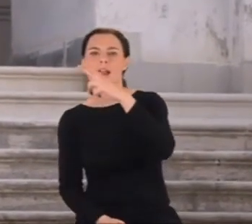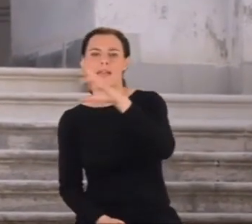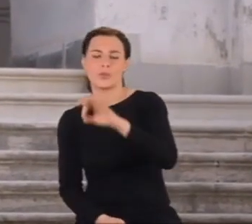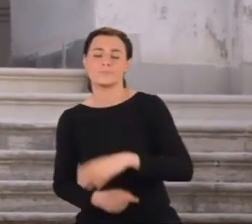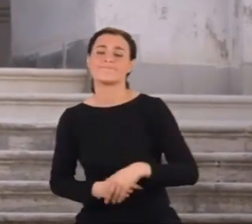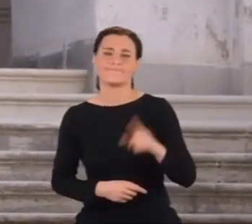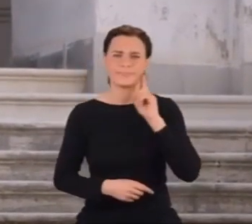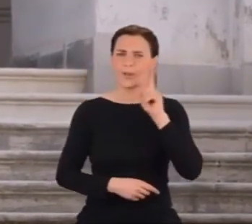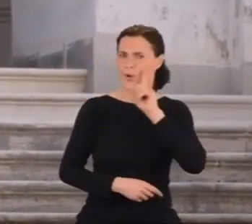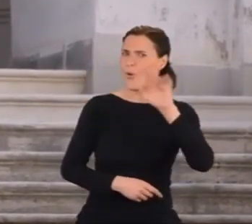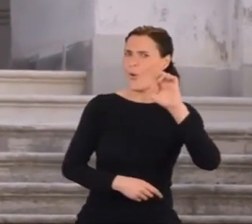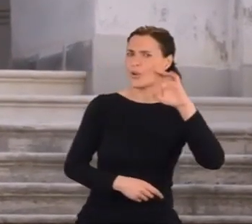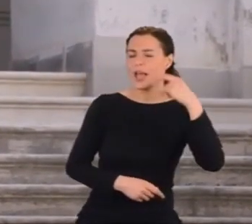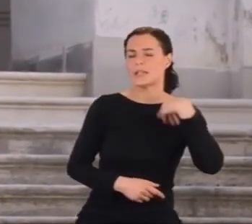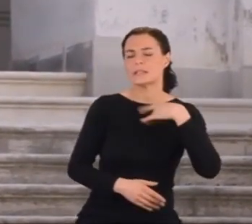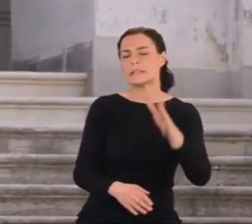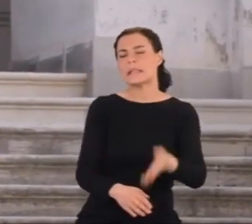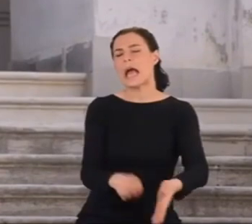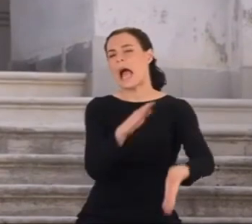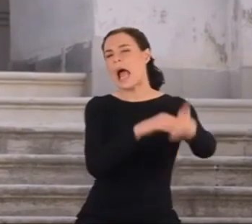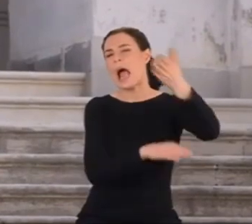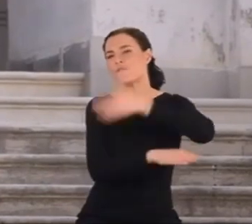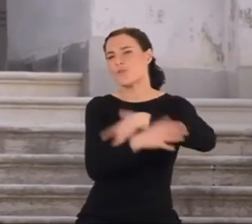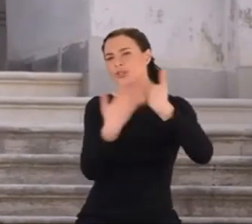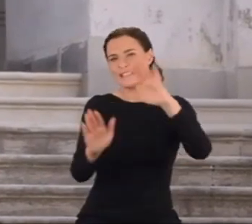Occhialini od dawna chciał poznać Majoranę.